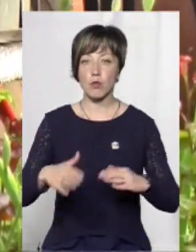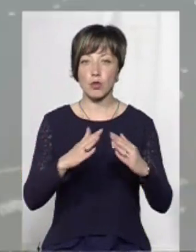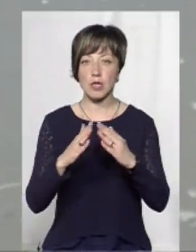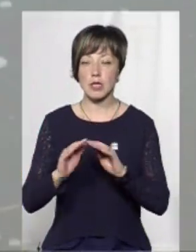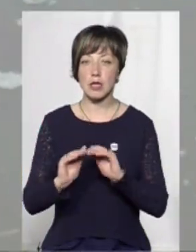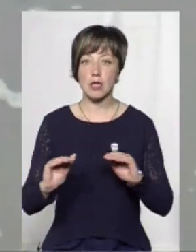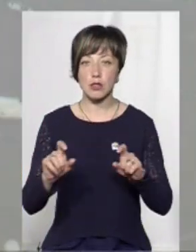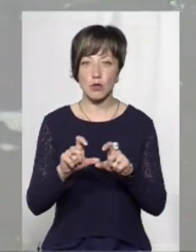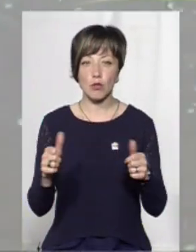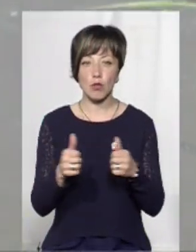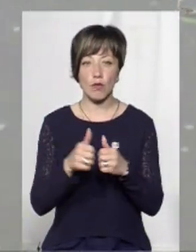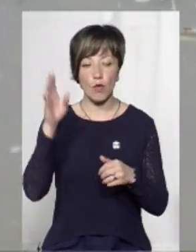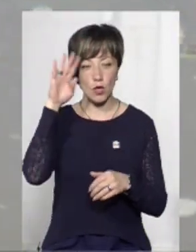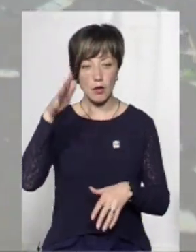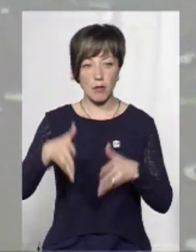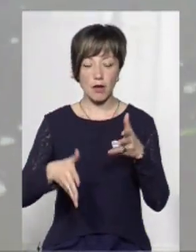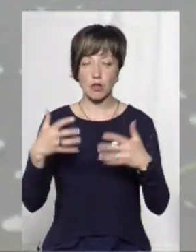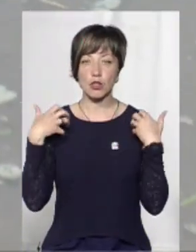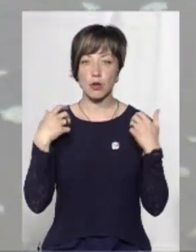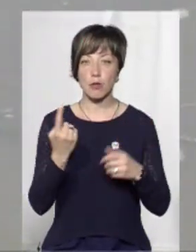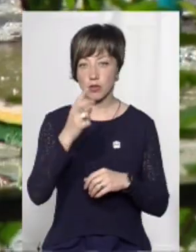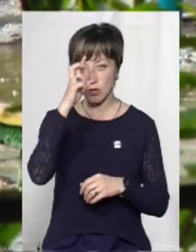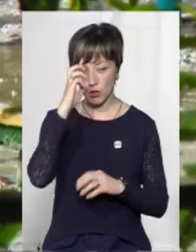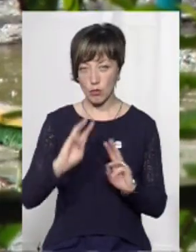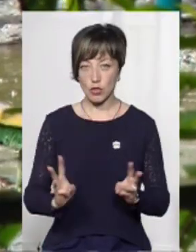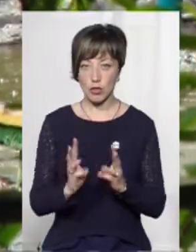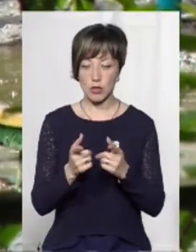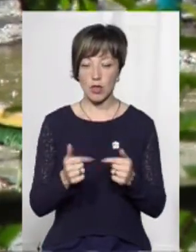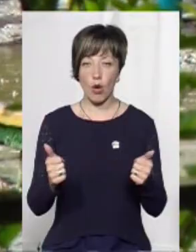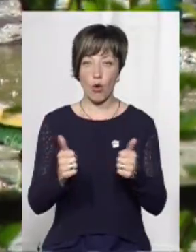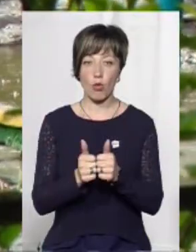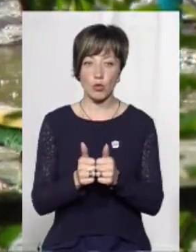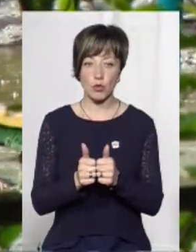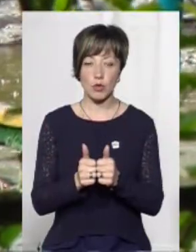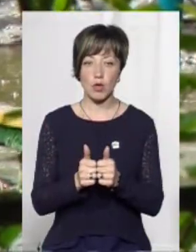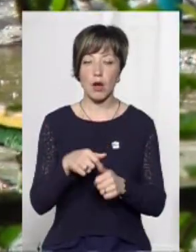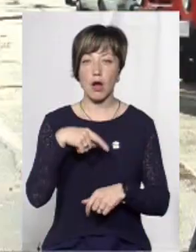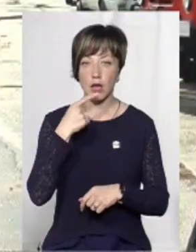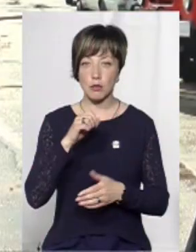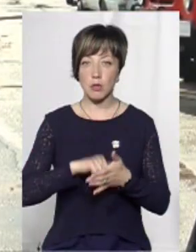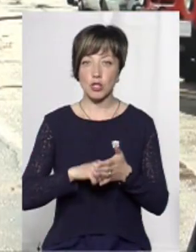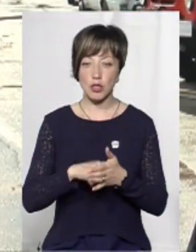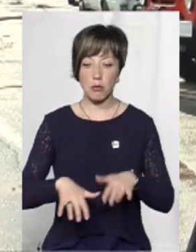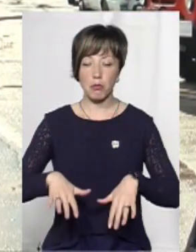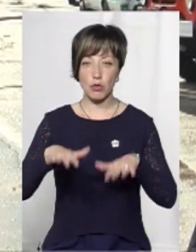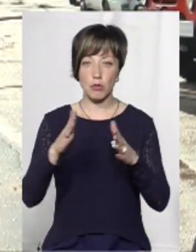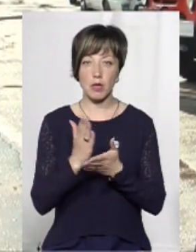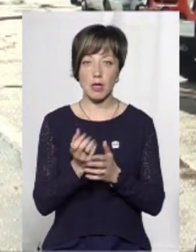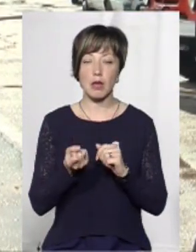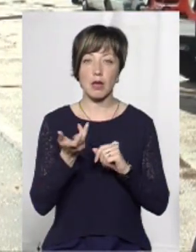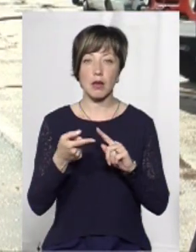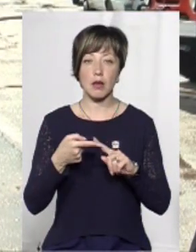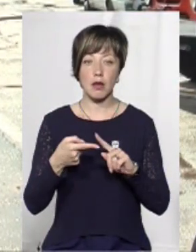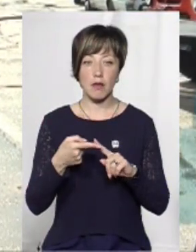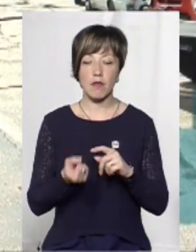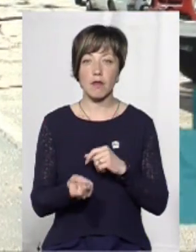дитячий садок поруч у воді та багні. Начальник першого державно-пожежно-рятувального загону Олександр Свірчук каже, причин підтоплення є кілька. Це